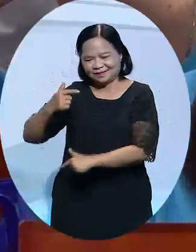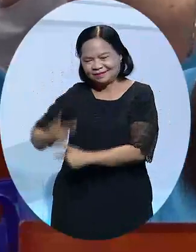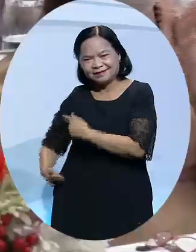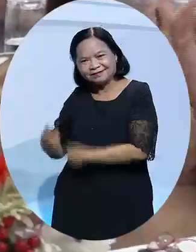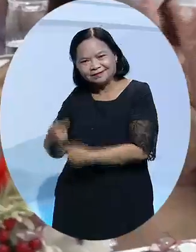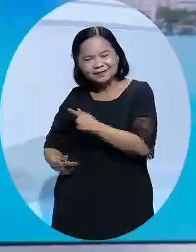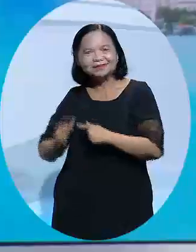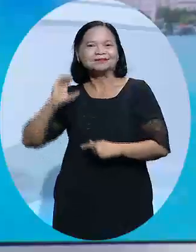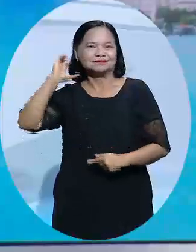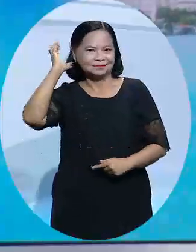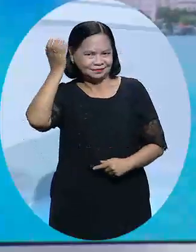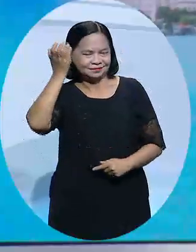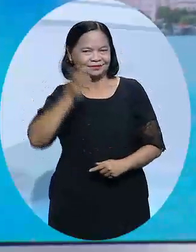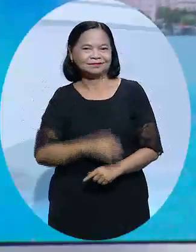hóa.